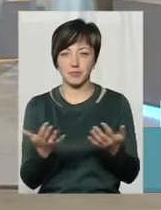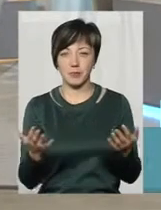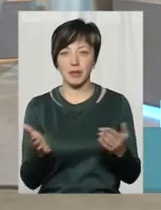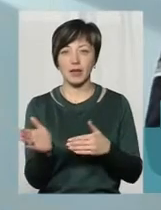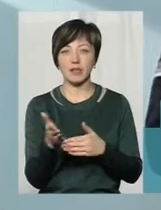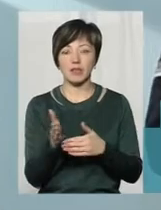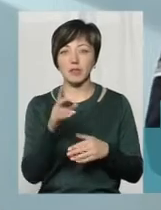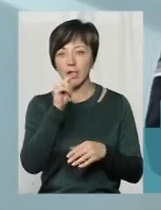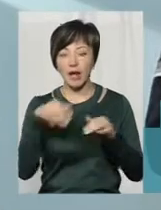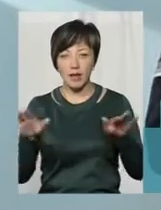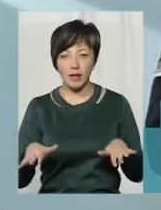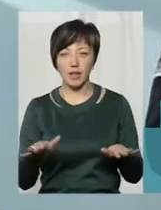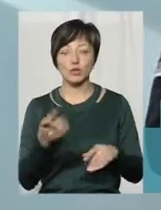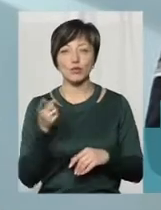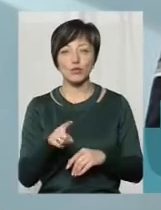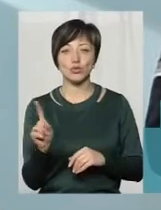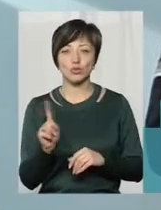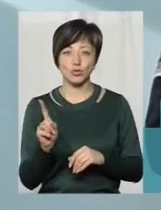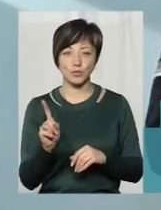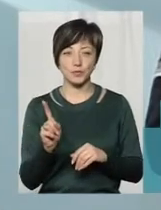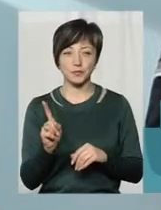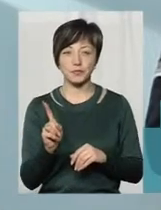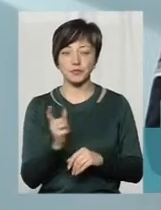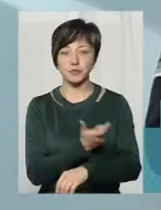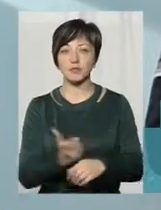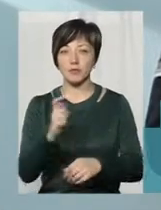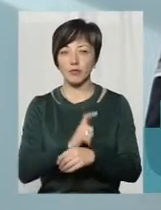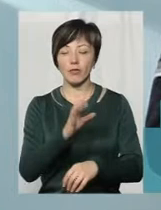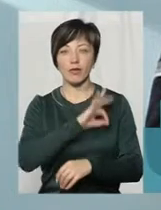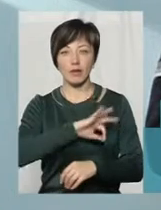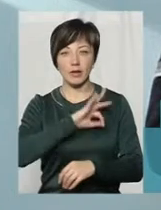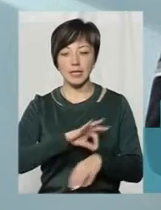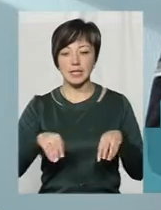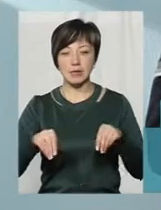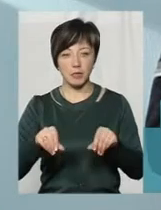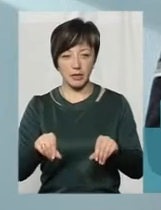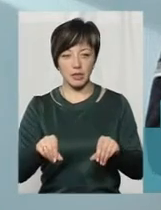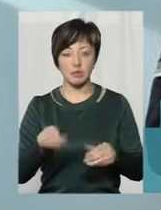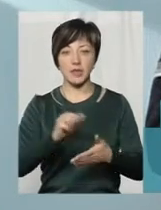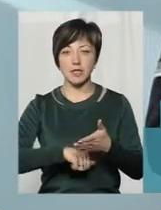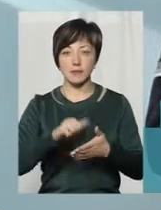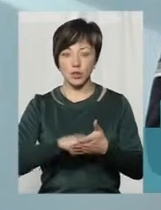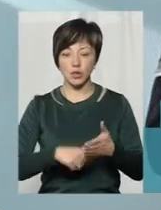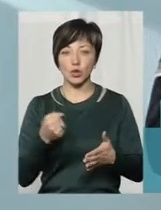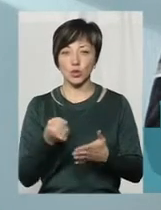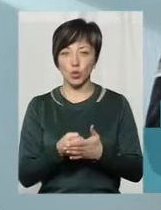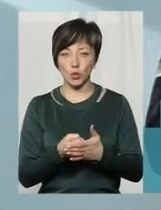самі птахи. Тому що надмірна експлуатація землі і